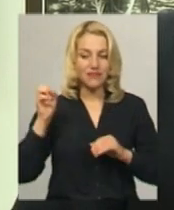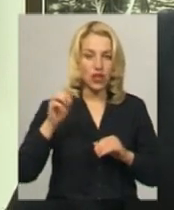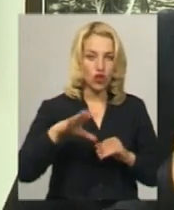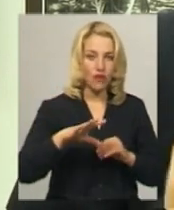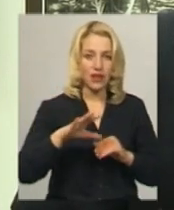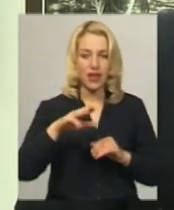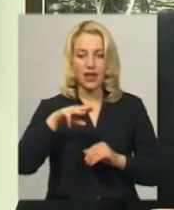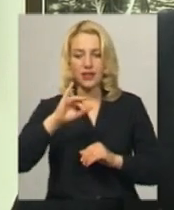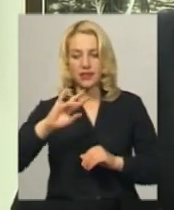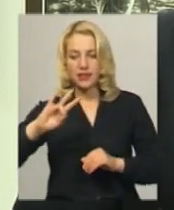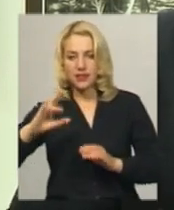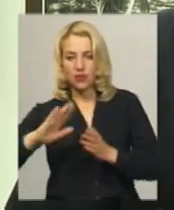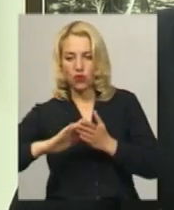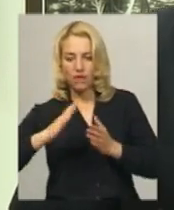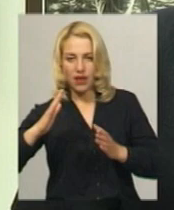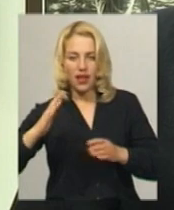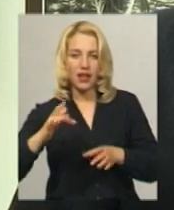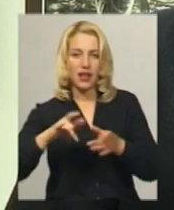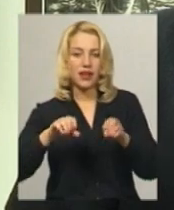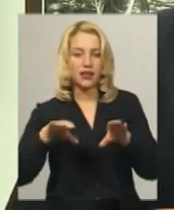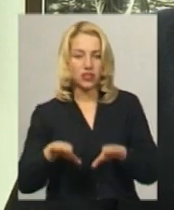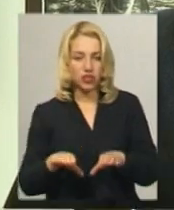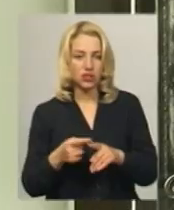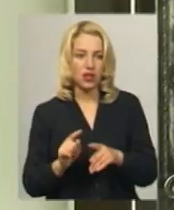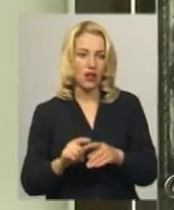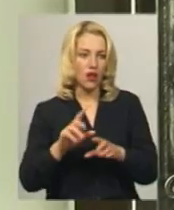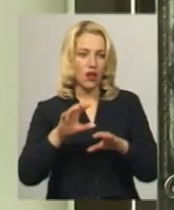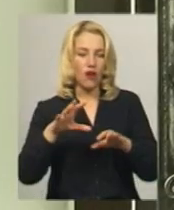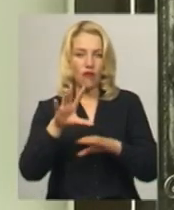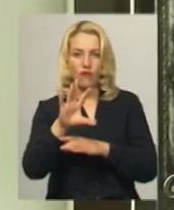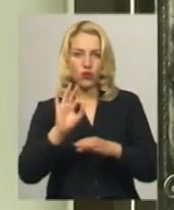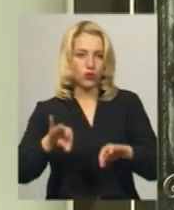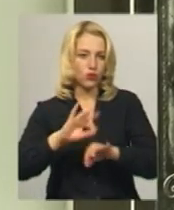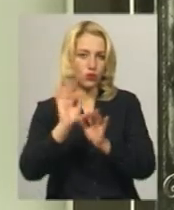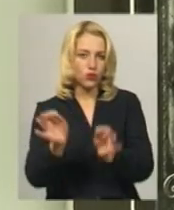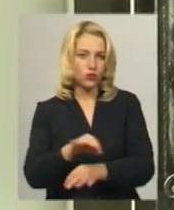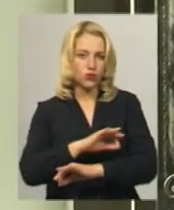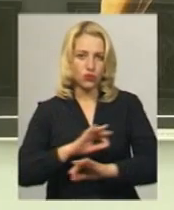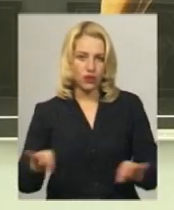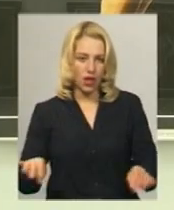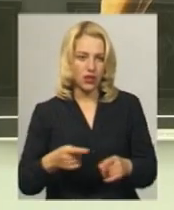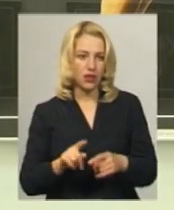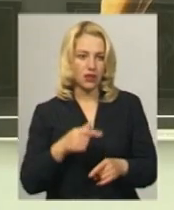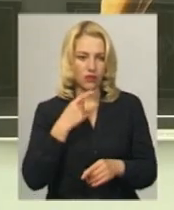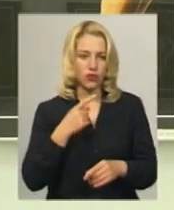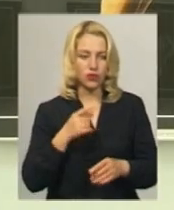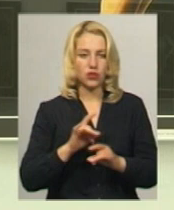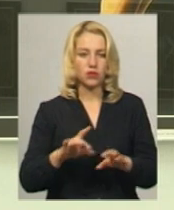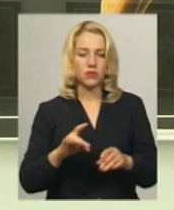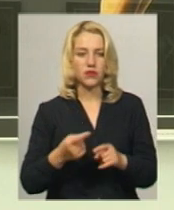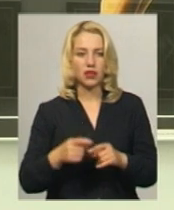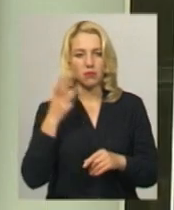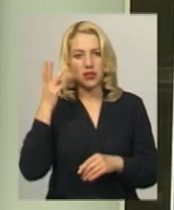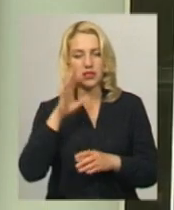і світлове рішення. Тобто фотографії досконалі. Так розповідає про експозицію «Дотик» Арсенія Глинського, хмельницький фотограф